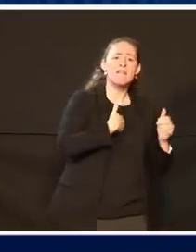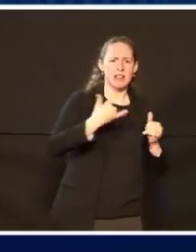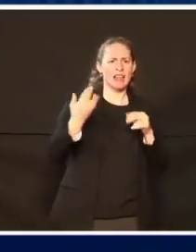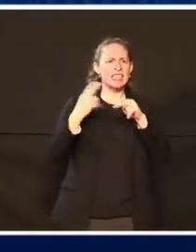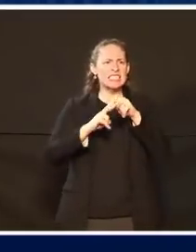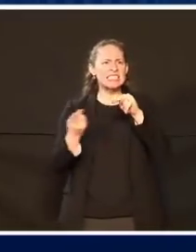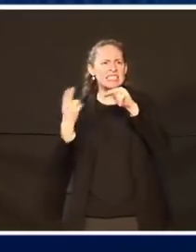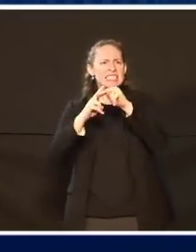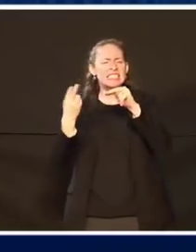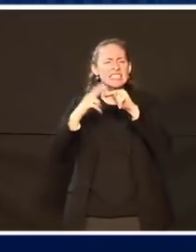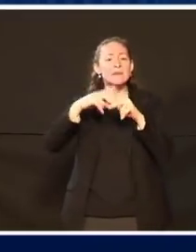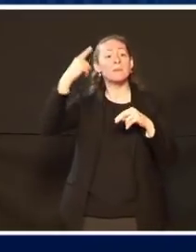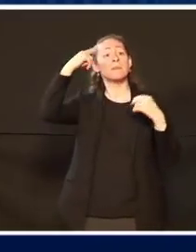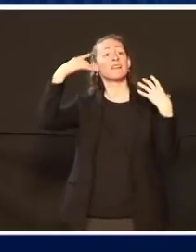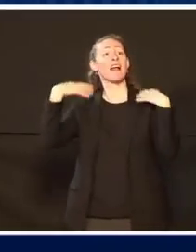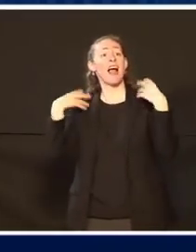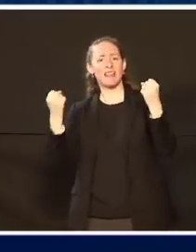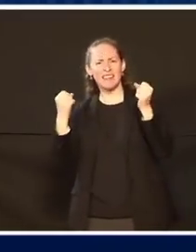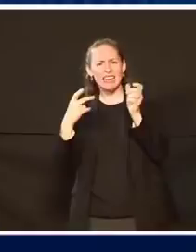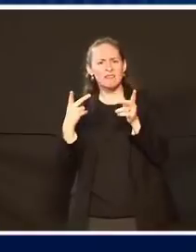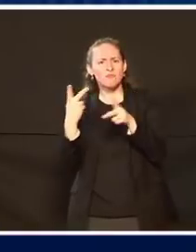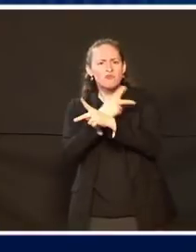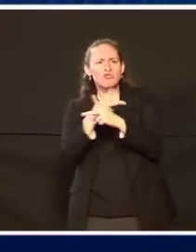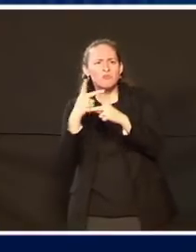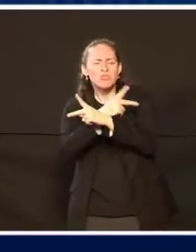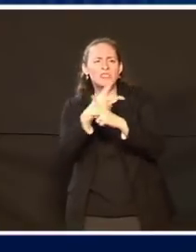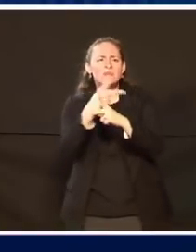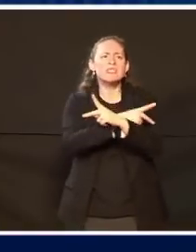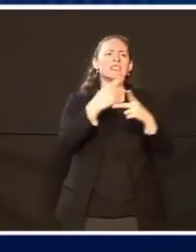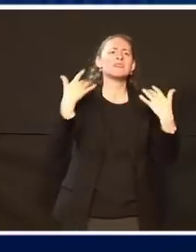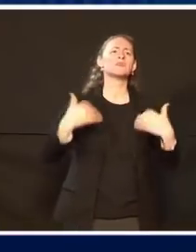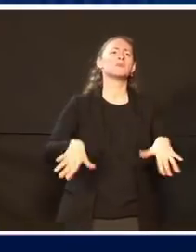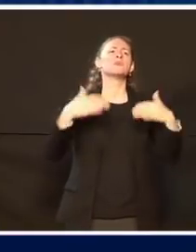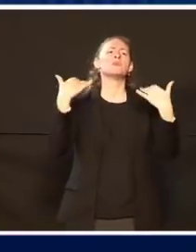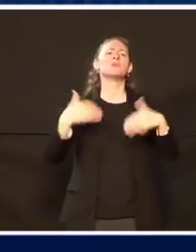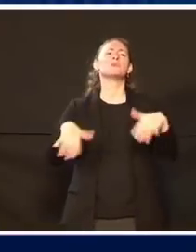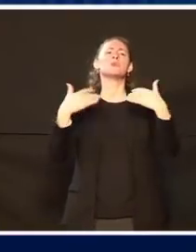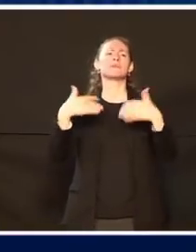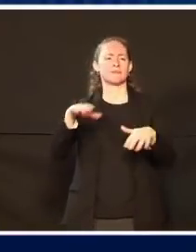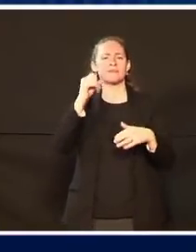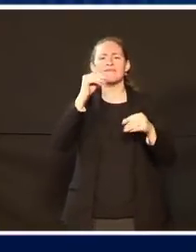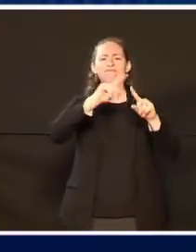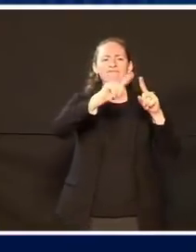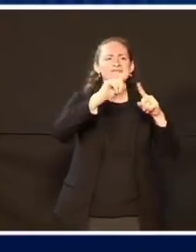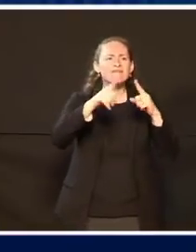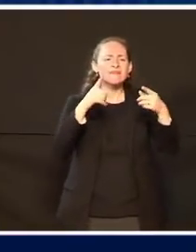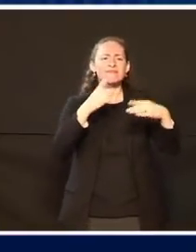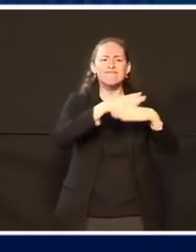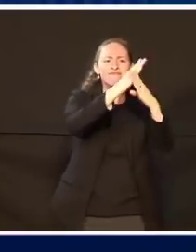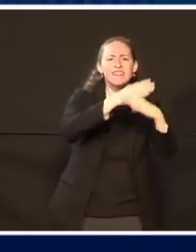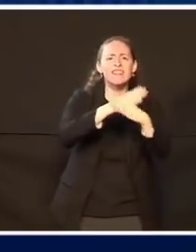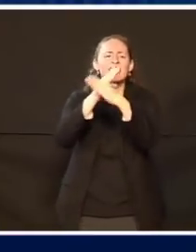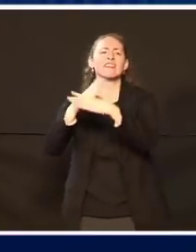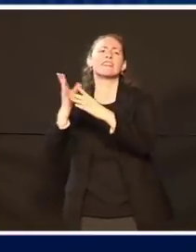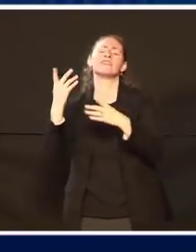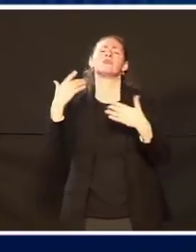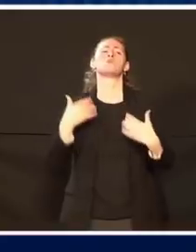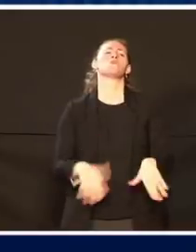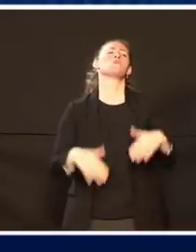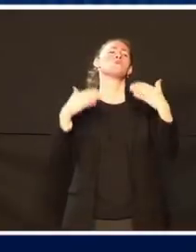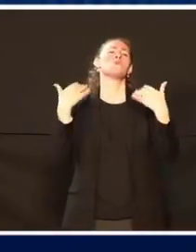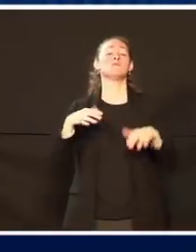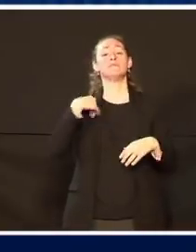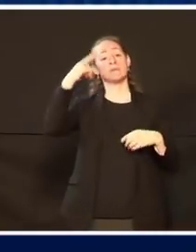Gewalt gegen Frauen und Kinder nimmt auch zu. Und ich glaube, dass das amerikanische Volk gerade jetzt auf seine